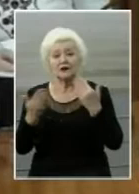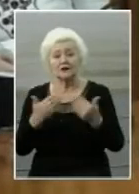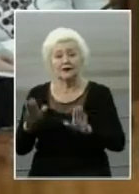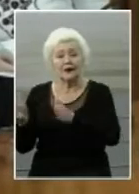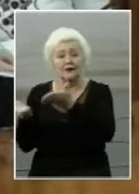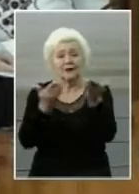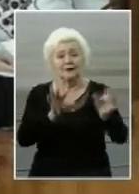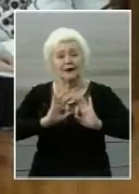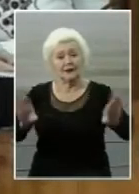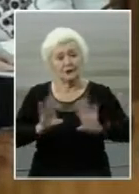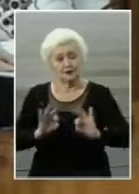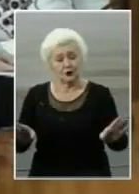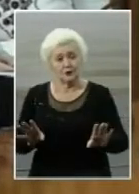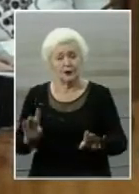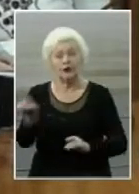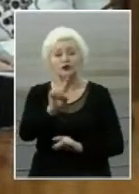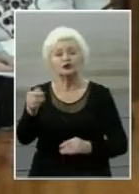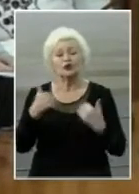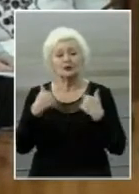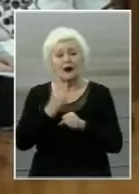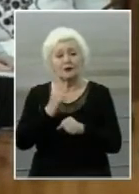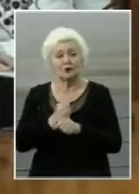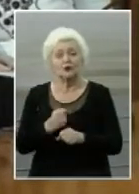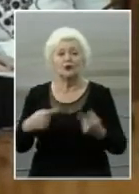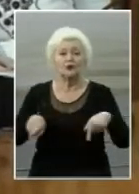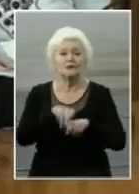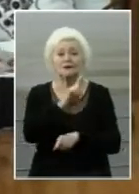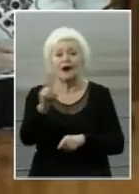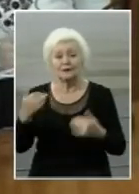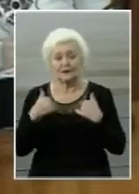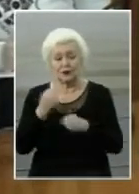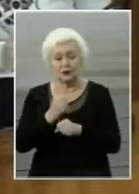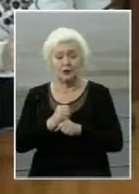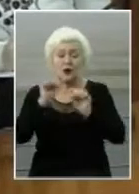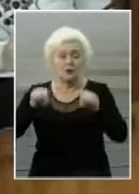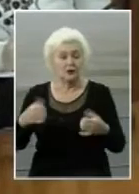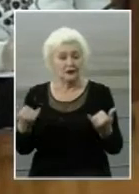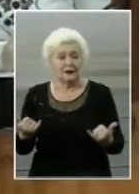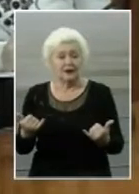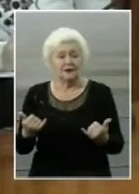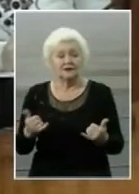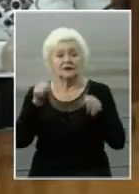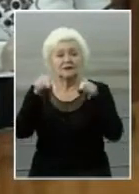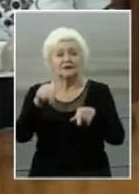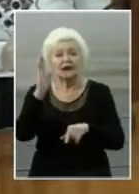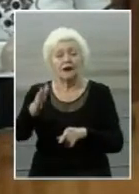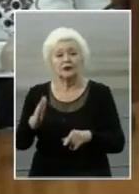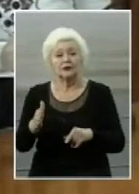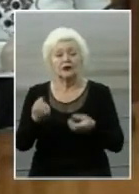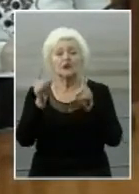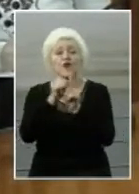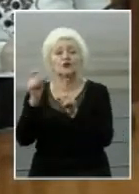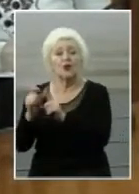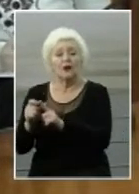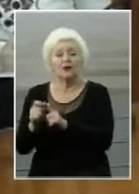інформацію, що я роблю, як я роблю. Ви можете зараз це зробити? Зараз це буде таке слово.